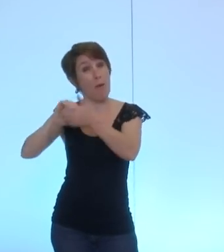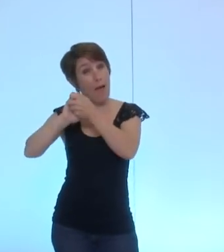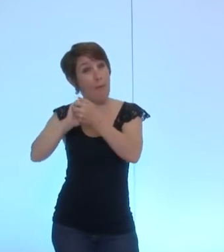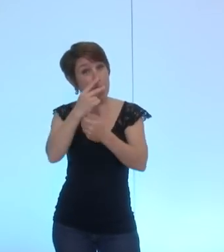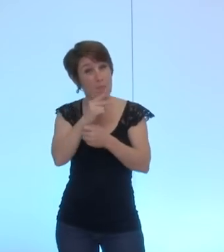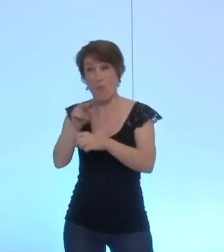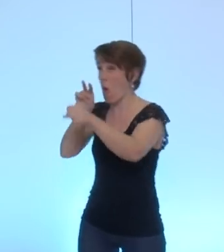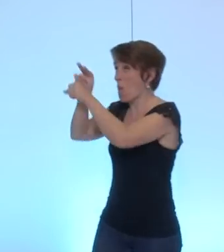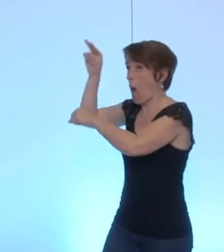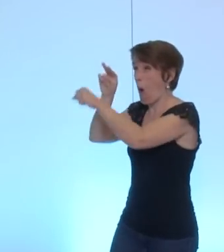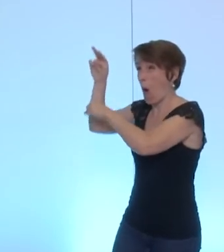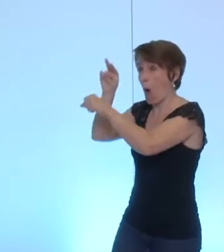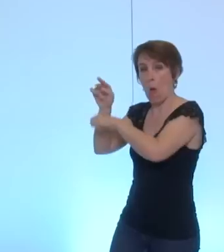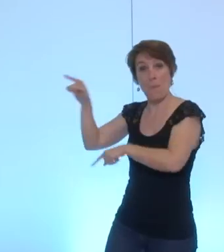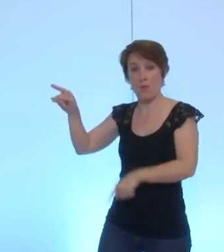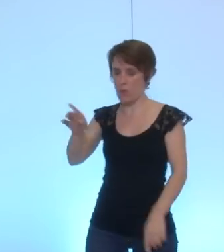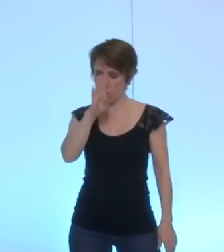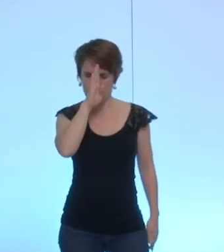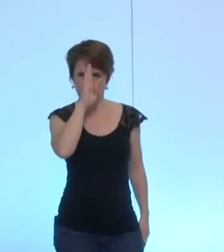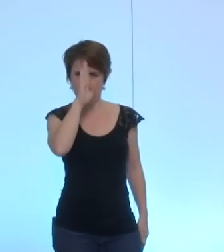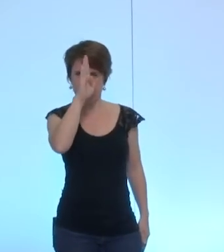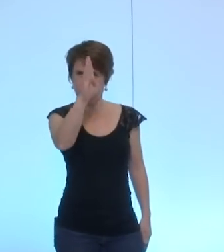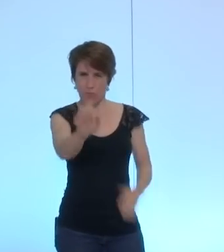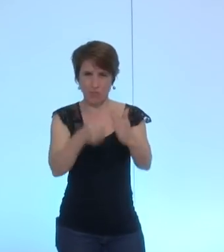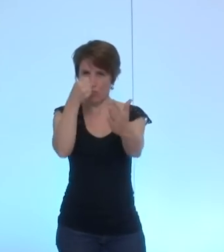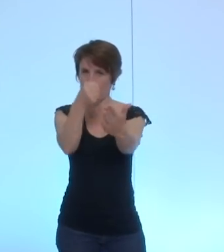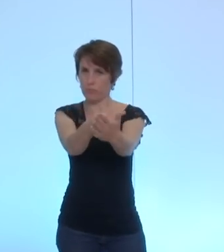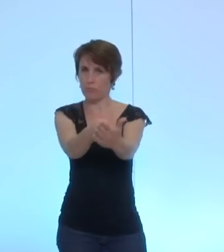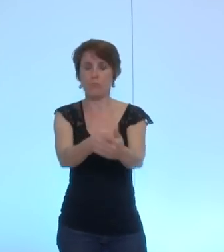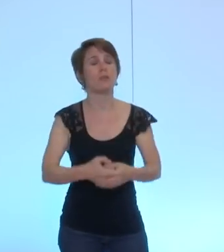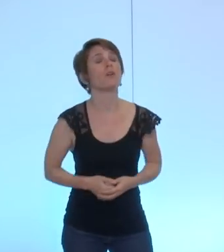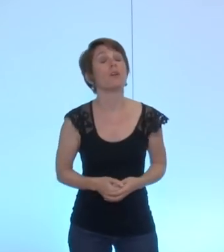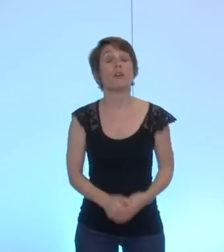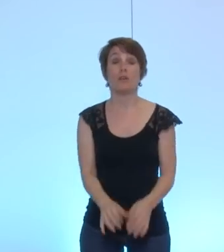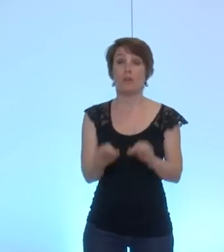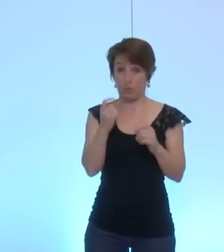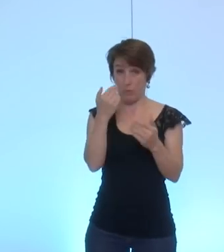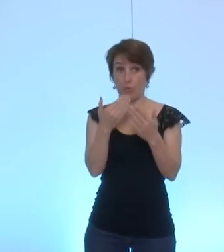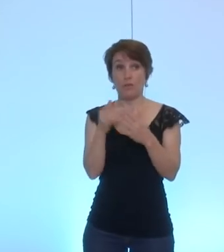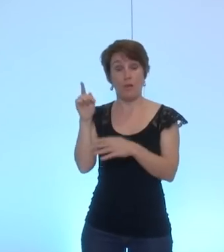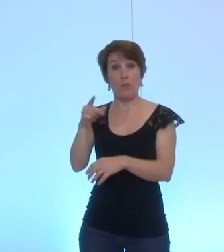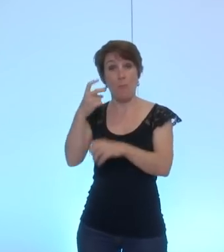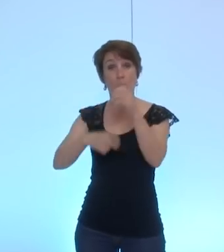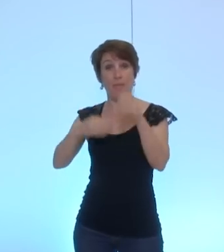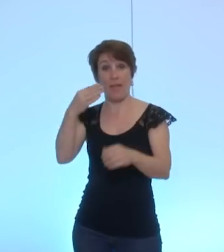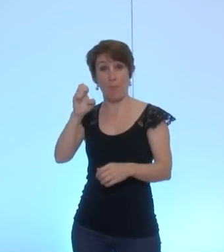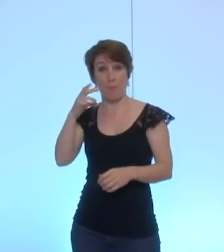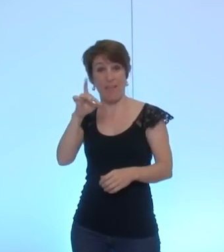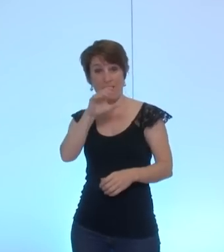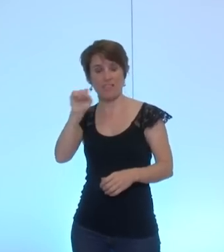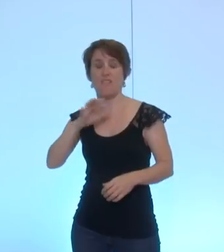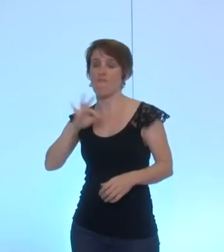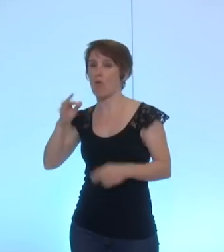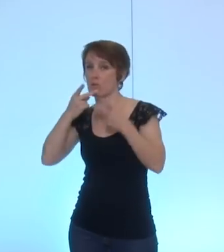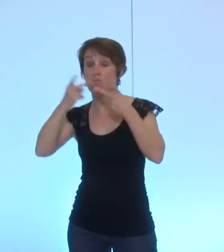a su tenir un cap pour cela il a toujours exprimé les choses très clairement il faut que la